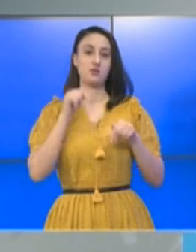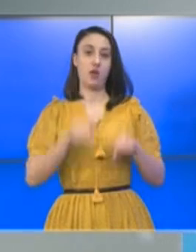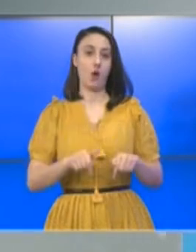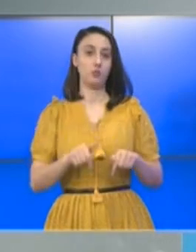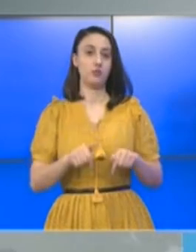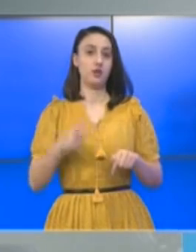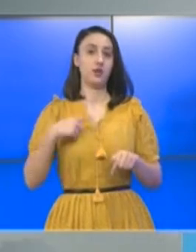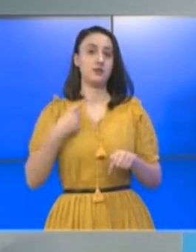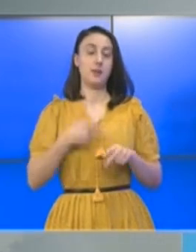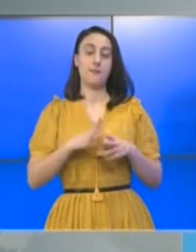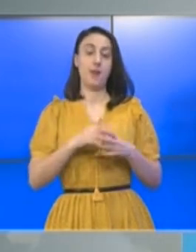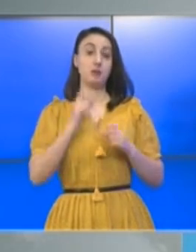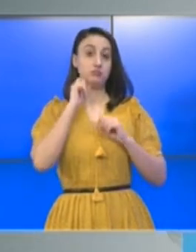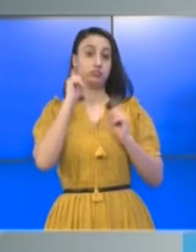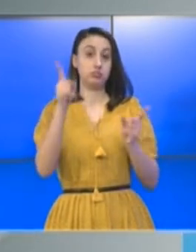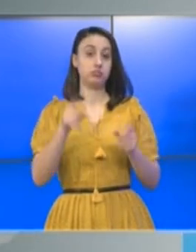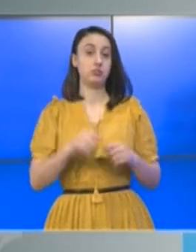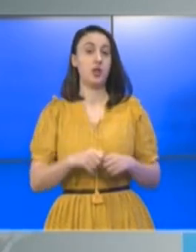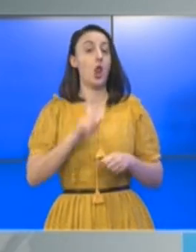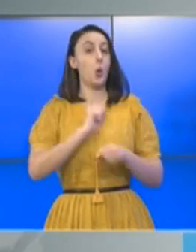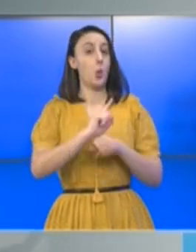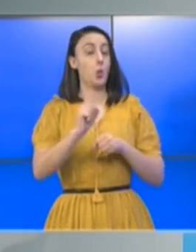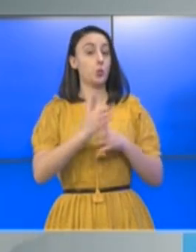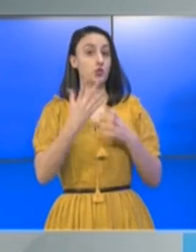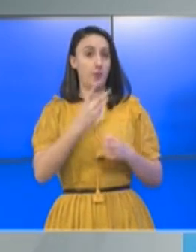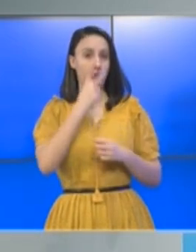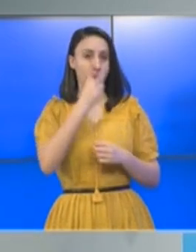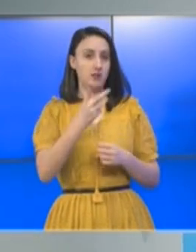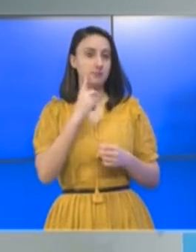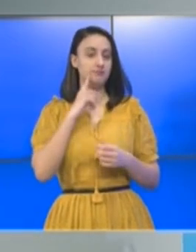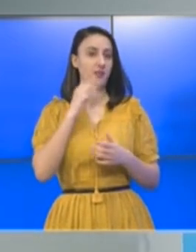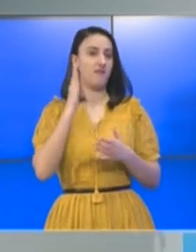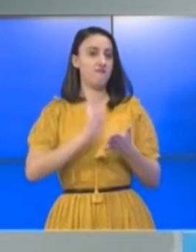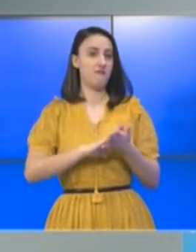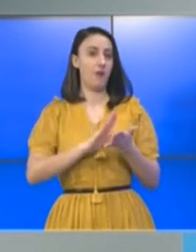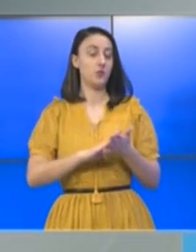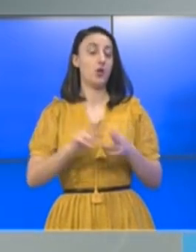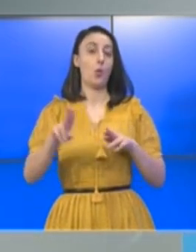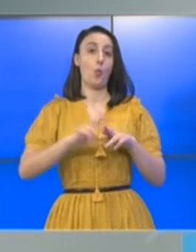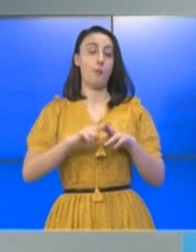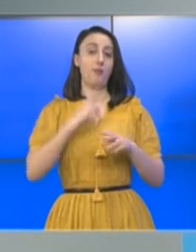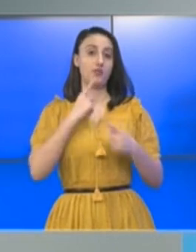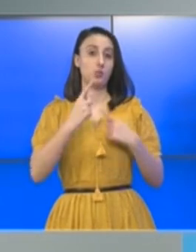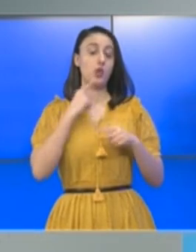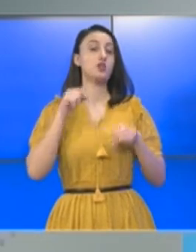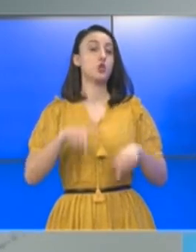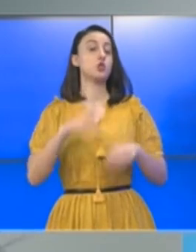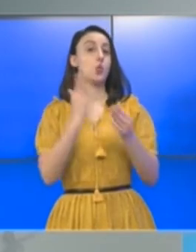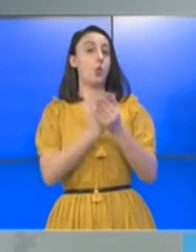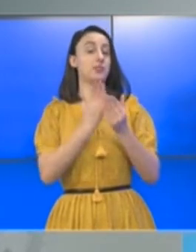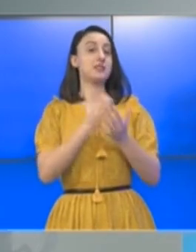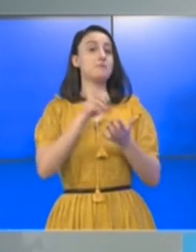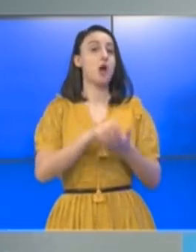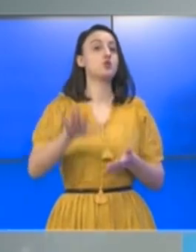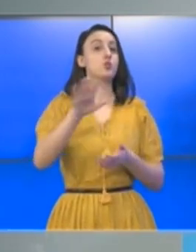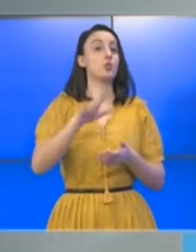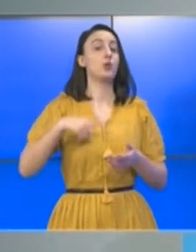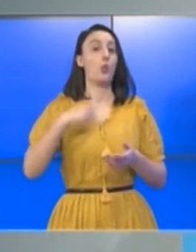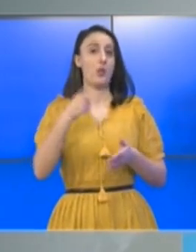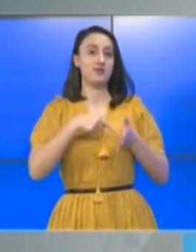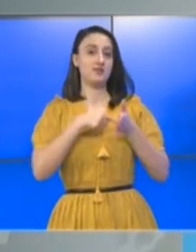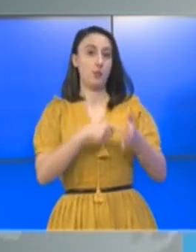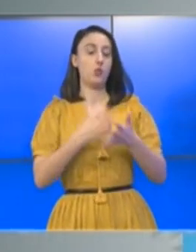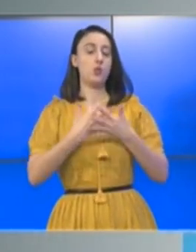actualitate, este cu atât mai surprinzătoare. Lucru ce pare să inducă faptul că modul în care a fost discutat acest document în spațiul public este un